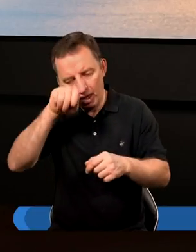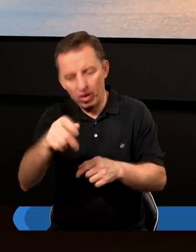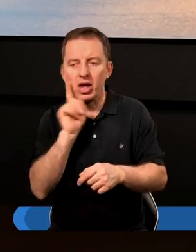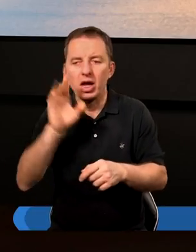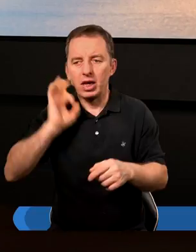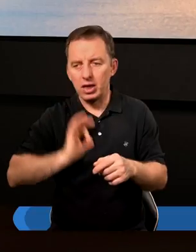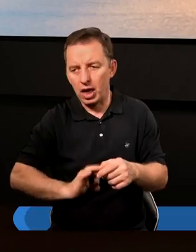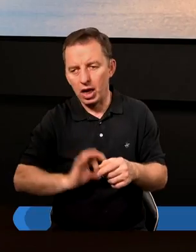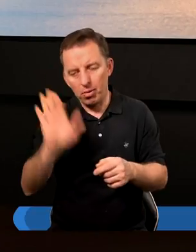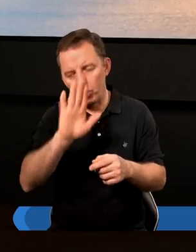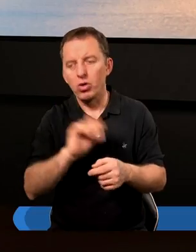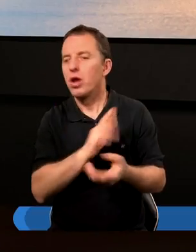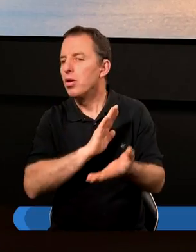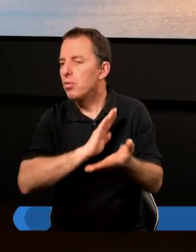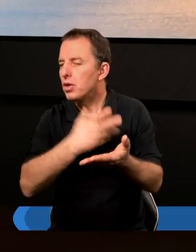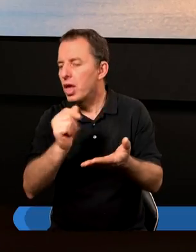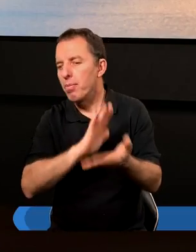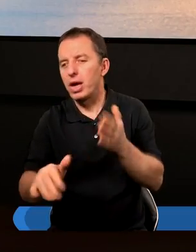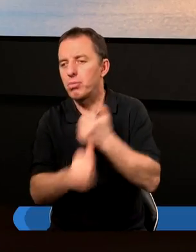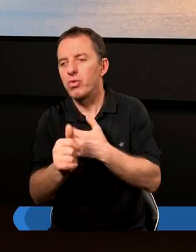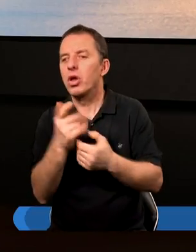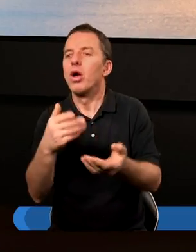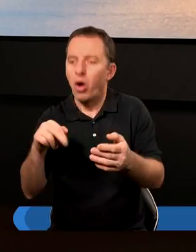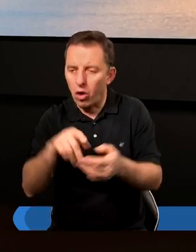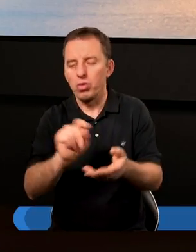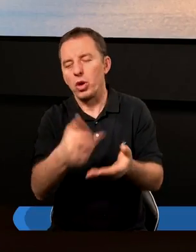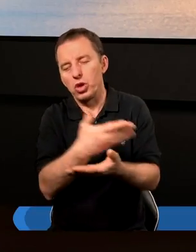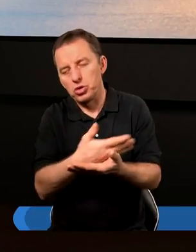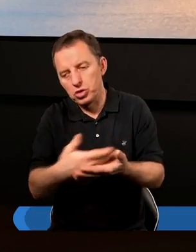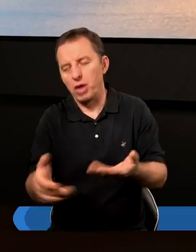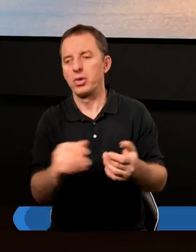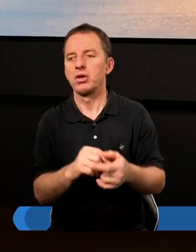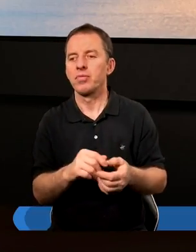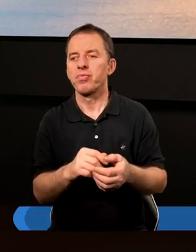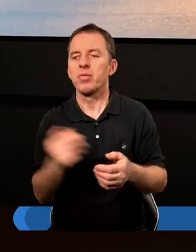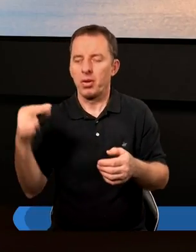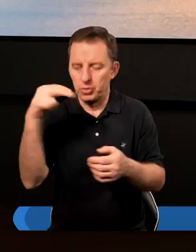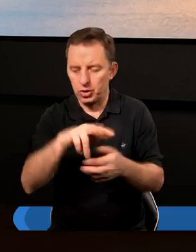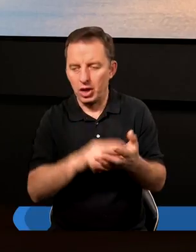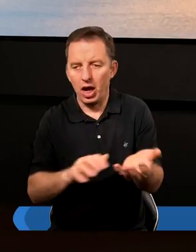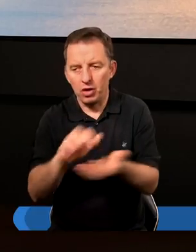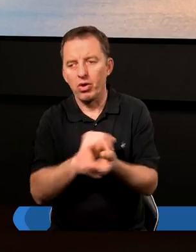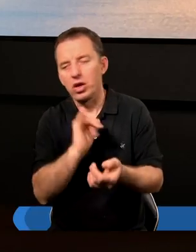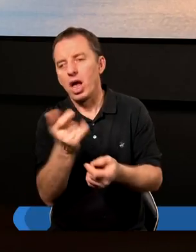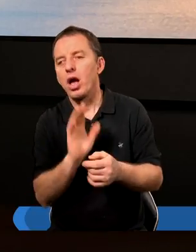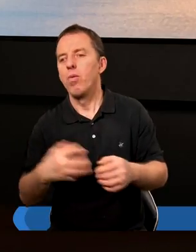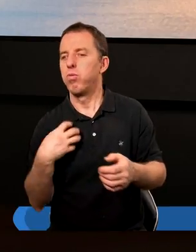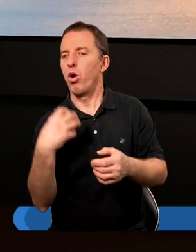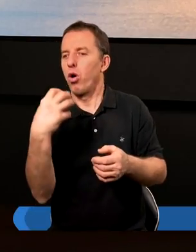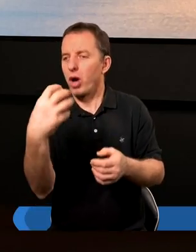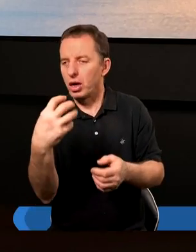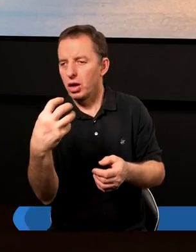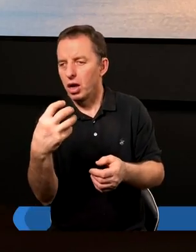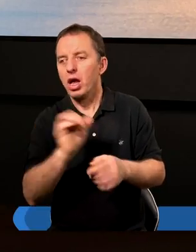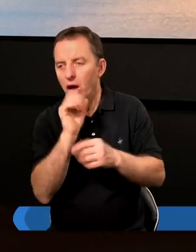Synem Człowieczym nie bez powodu. Chodził po tej ziemi. Chodził po tej ziemi. Przyszedł na ten świat, no może nie jako bogacz,